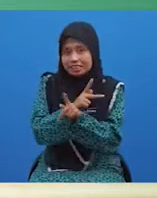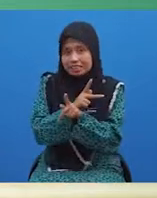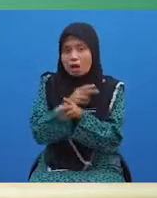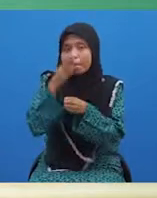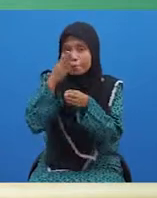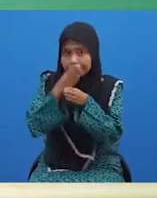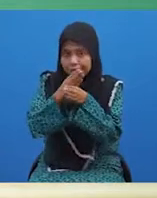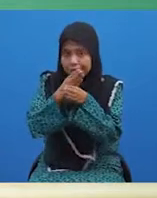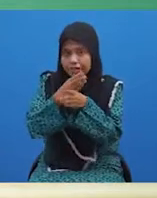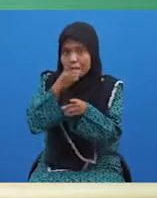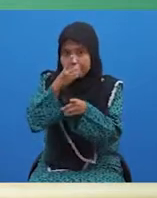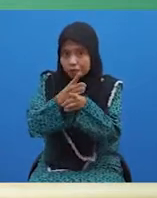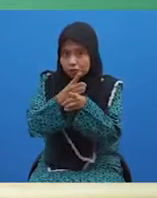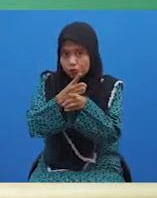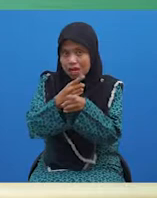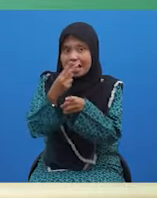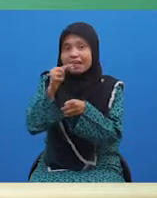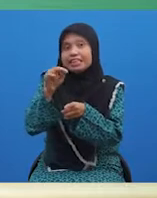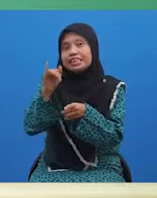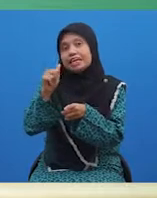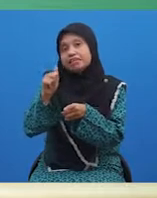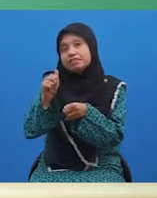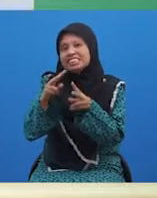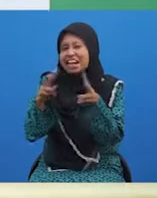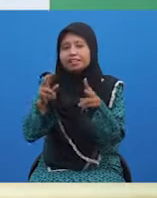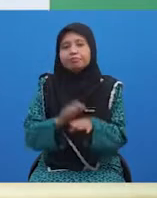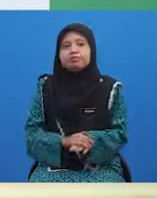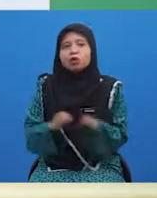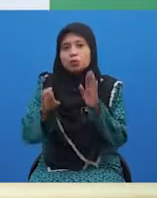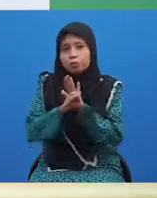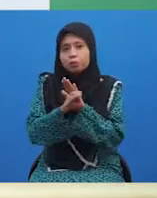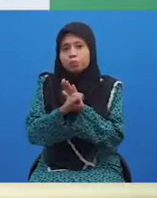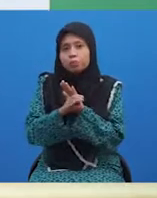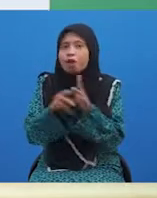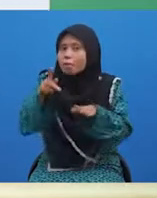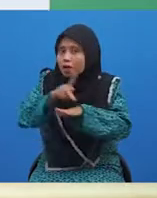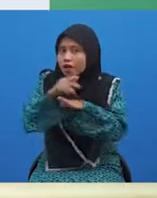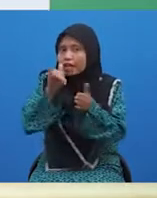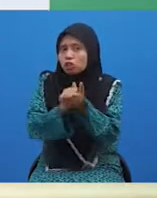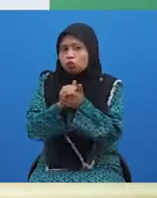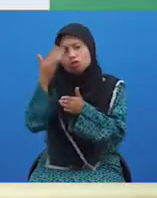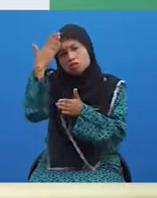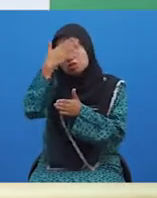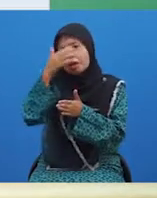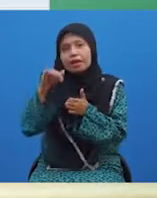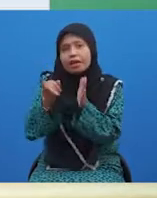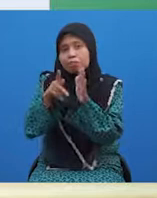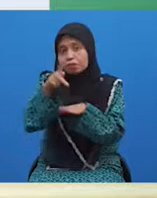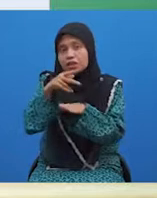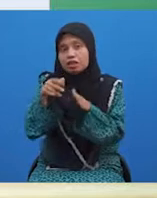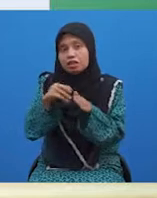benar, betul, nian. Contoh penggunaan. Pakaian ibu cantik sekali.